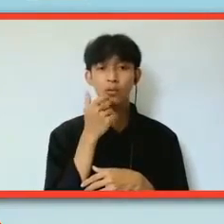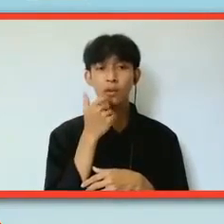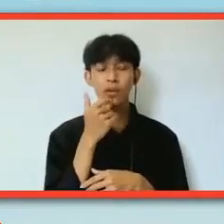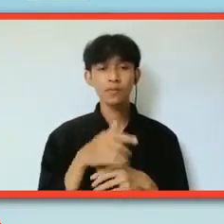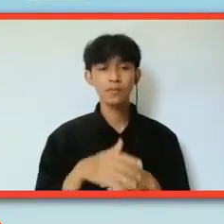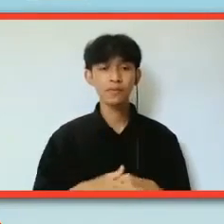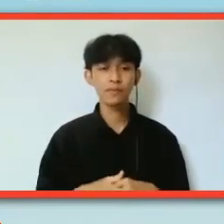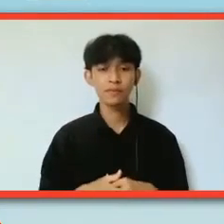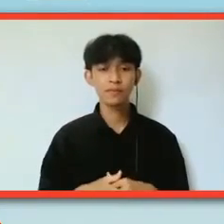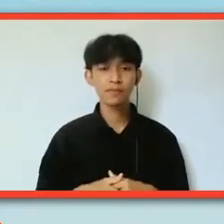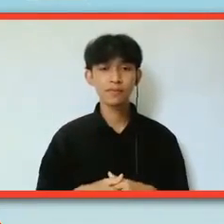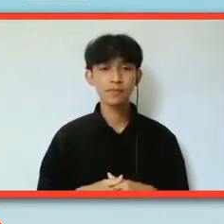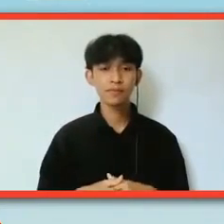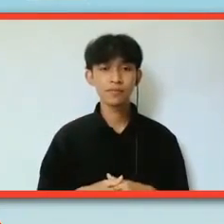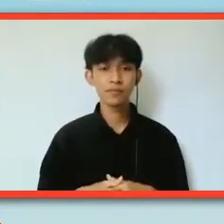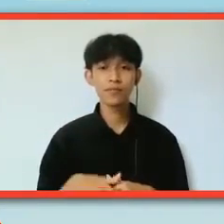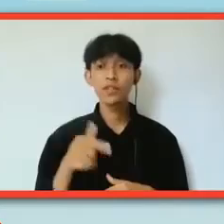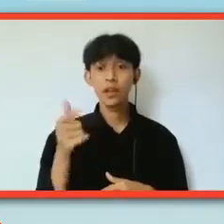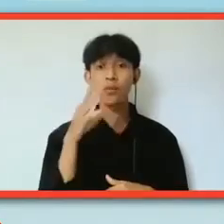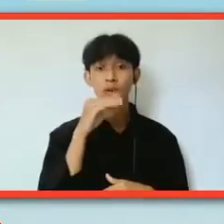Kamu bicara